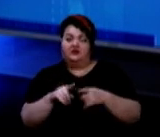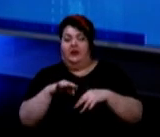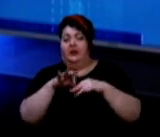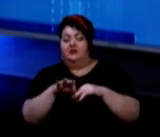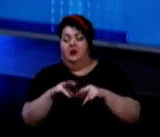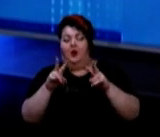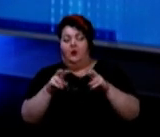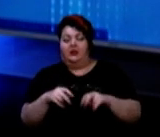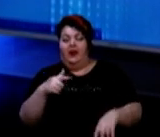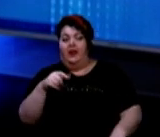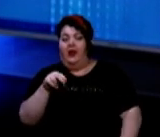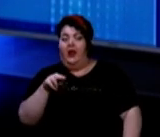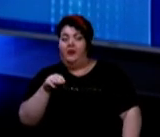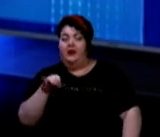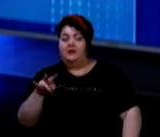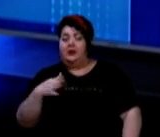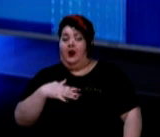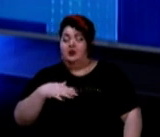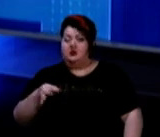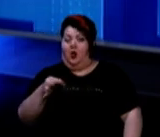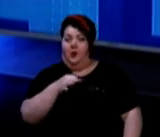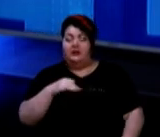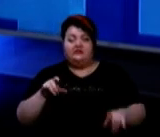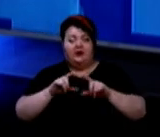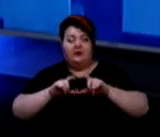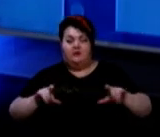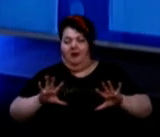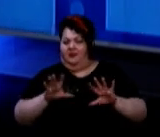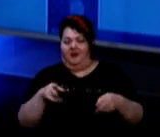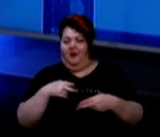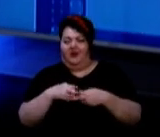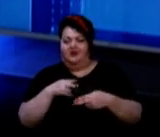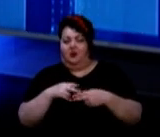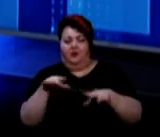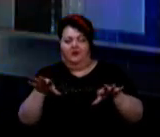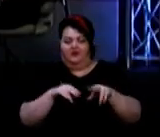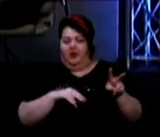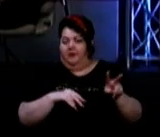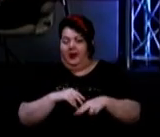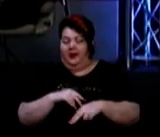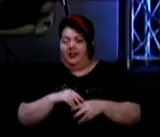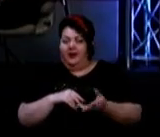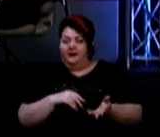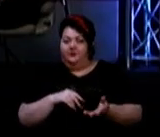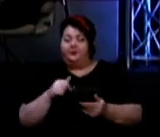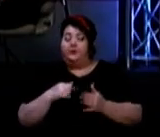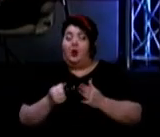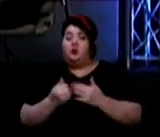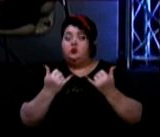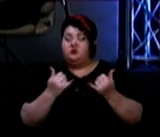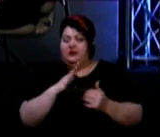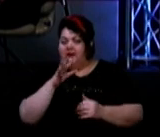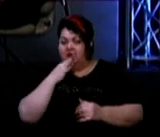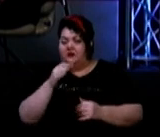обстеження на гепатити для наших обласних закладів, для наших пацієнтів. Тобто не перешкоджає. Воно все йде паралельно. Ми досі не сказали, що є